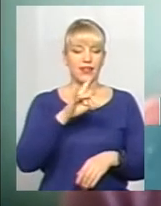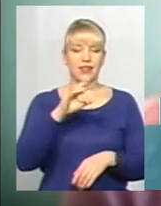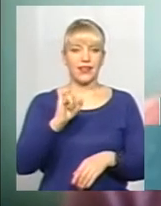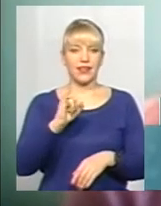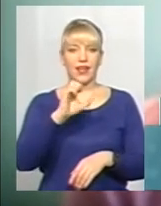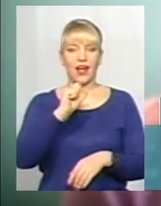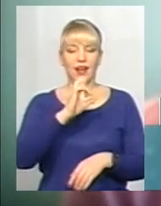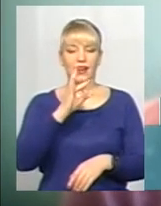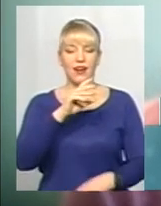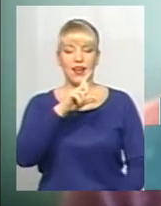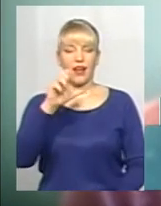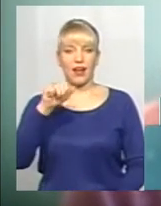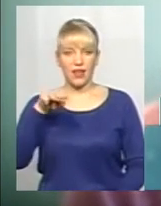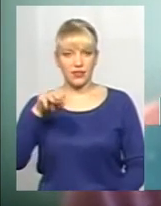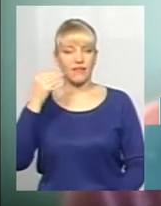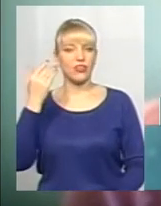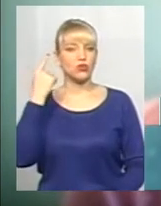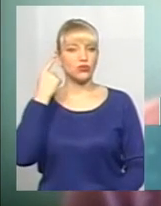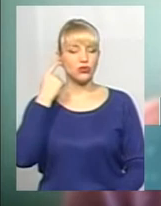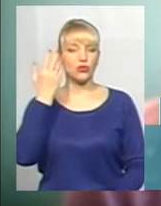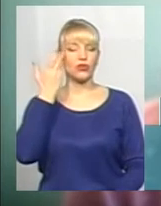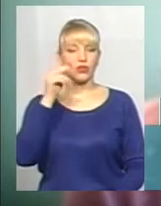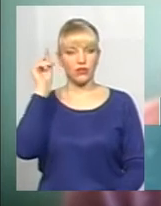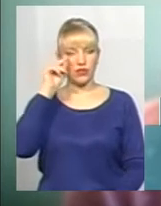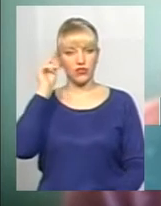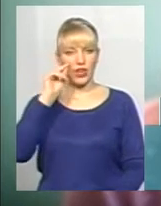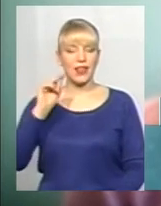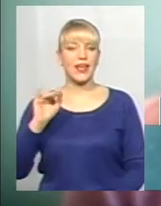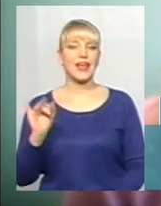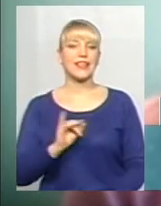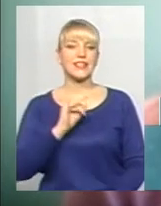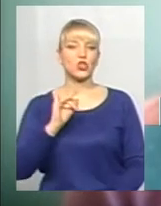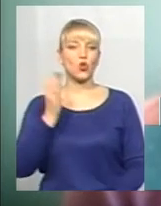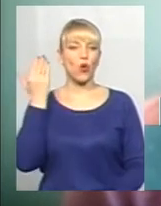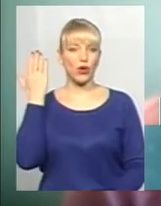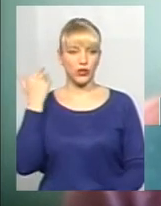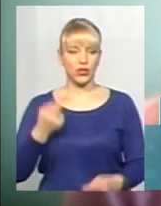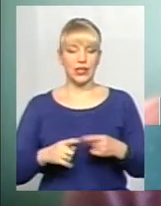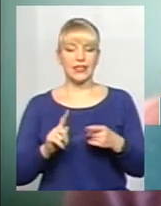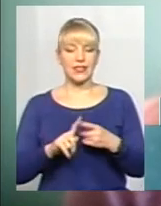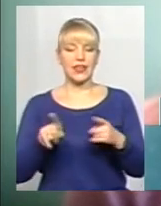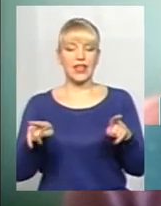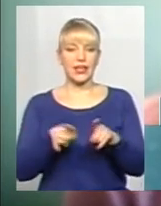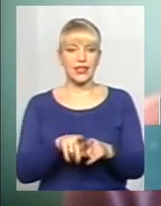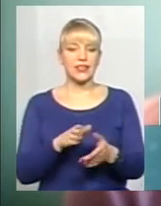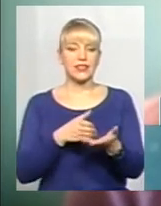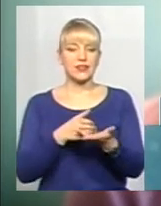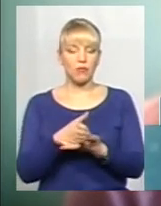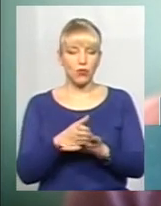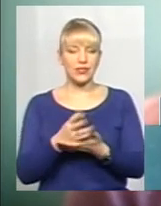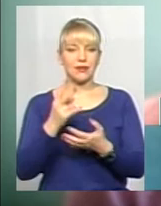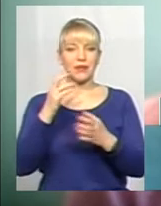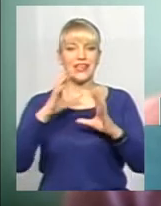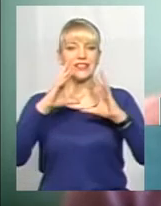вивчаючи давню історію, ще у школі чули про це. Патріархат – це такий спосіб світовачення,